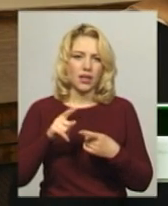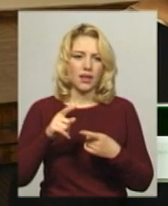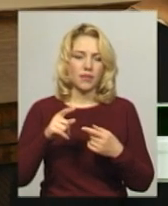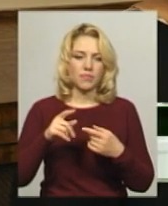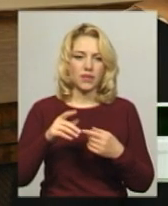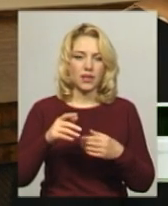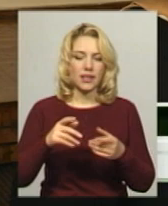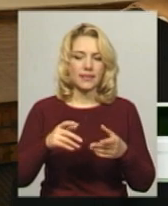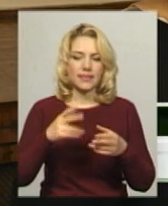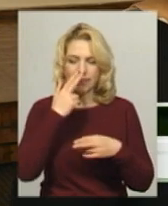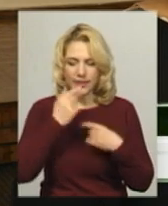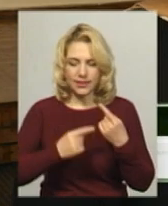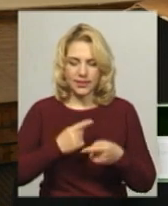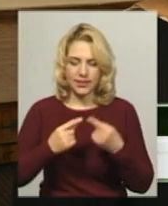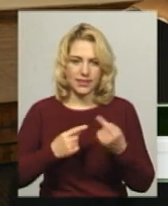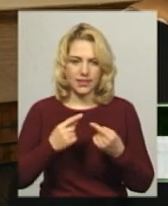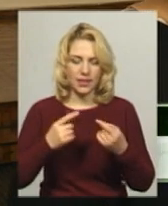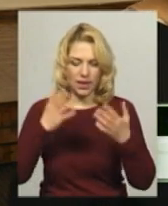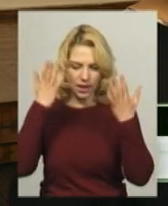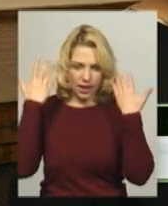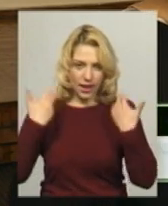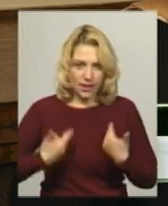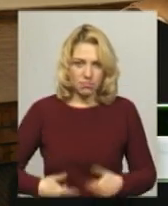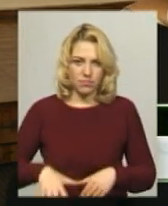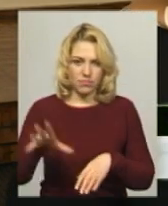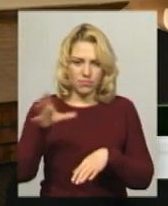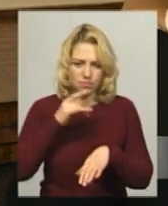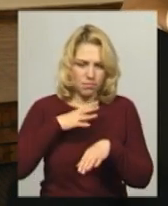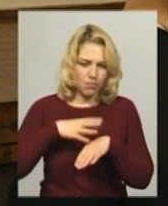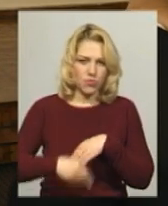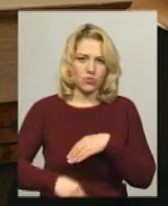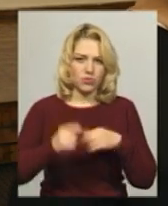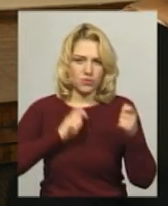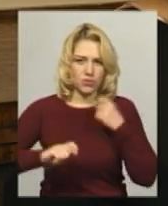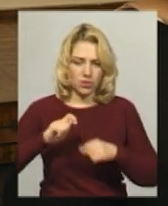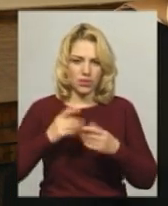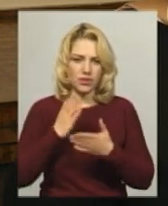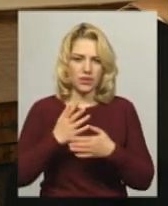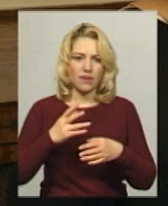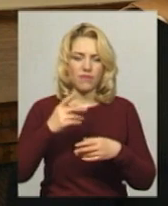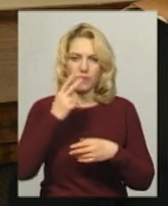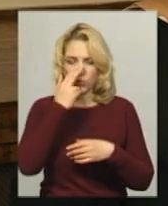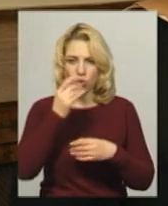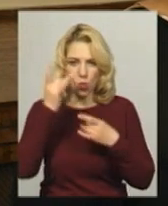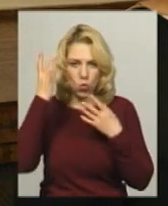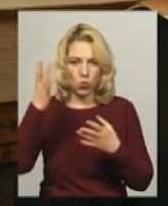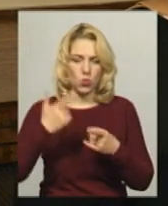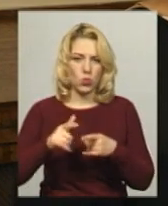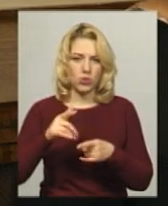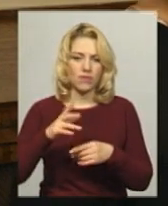покривати своє ціло, є в культурі багатьох народів, в тому числі і в українському. Наприклад, до кінця